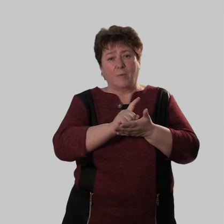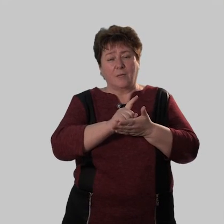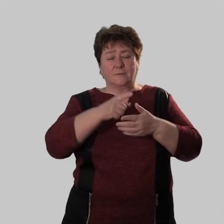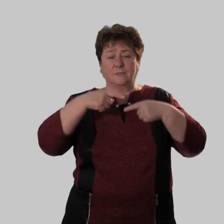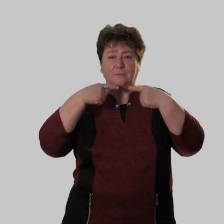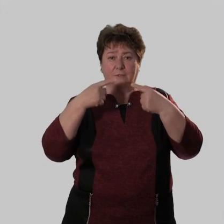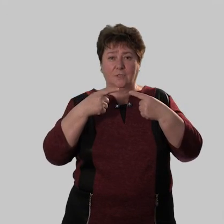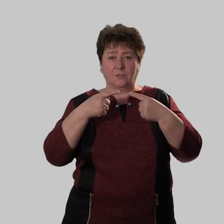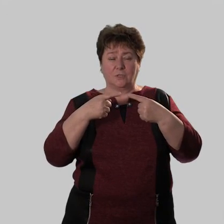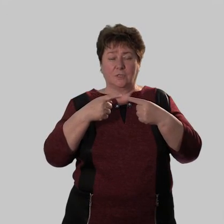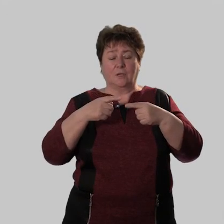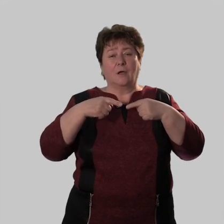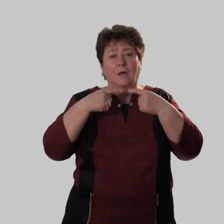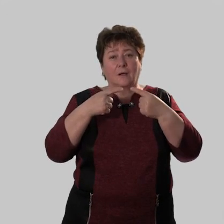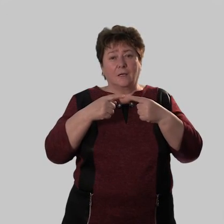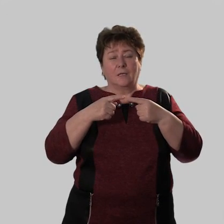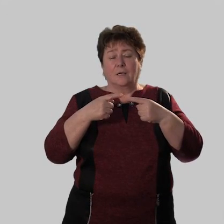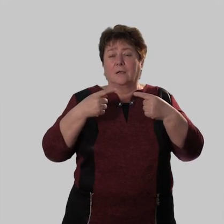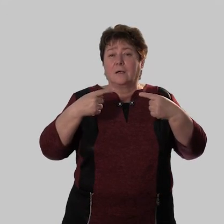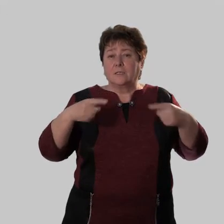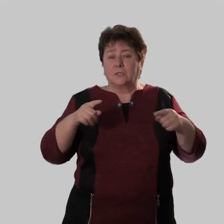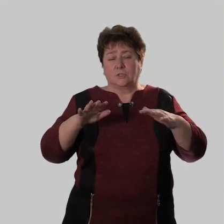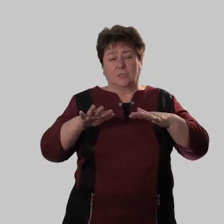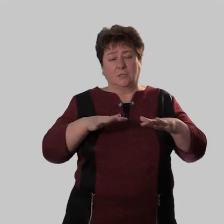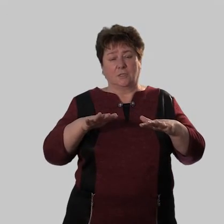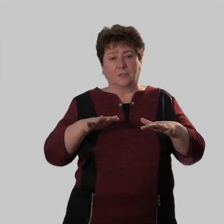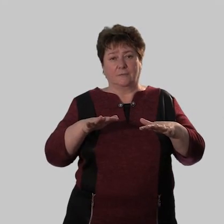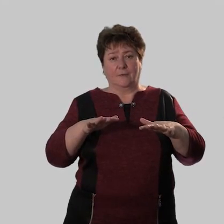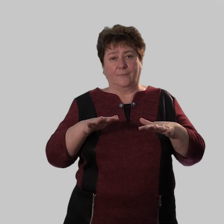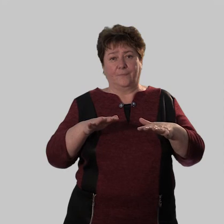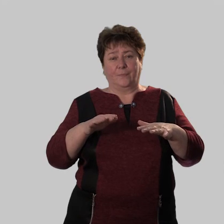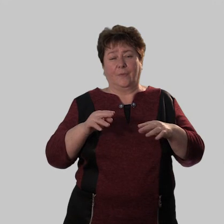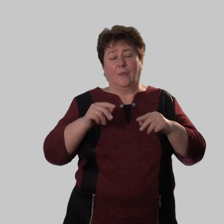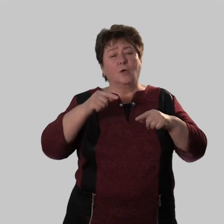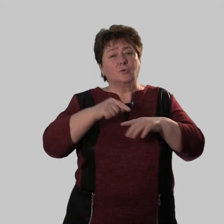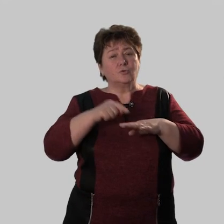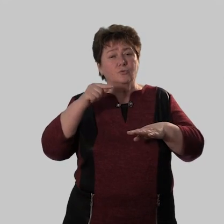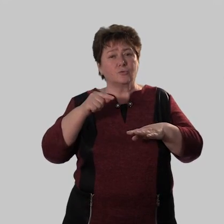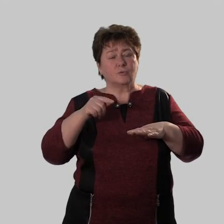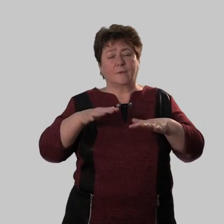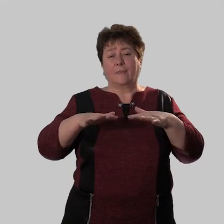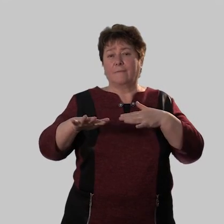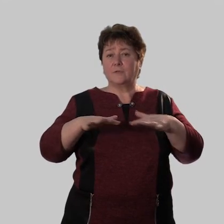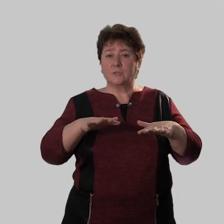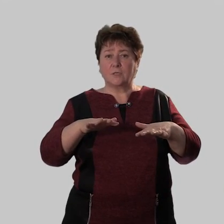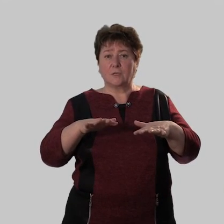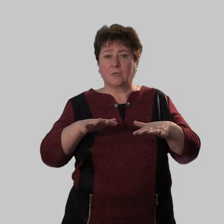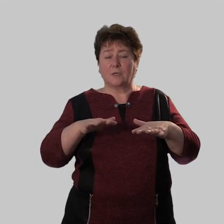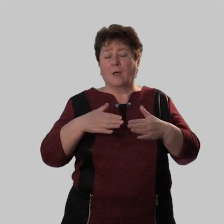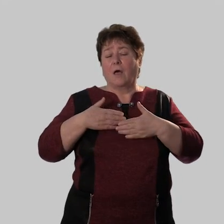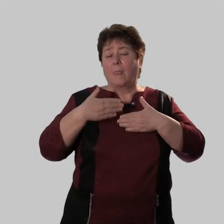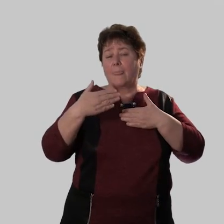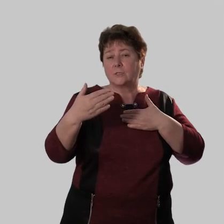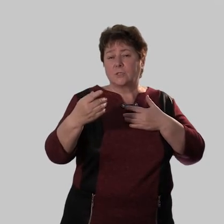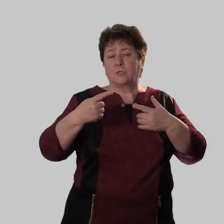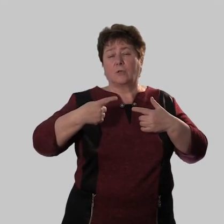обязанность в речи – выражать различные действия. Чувства, движения,